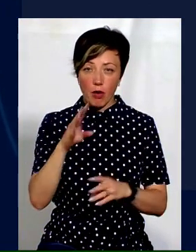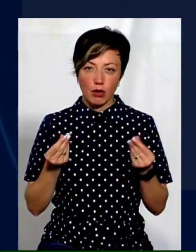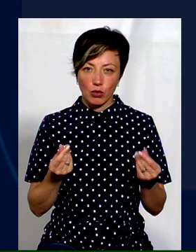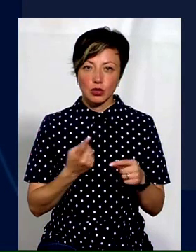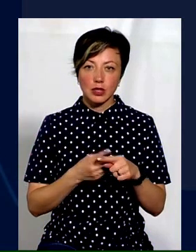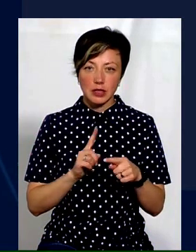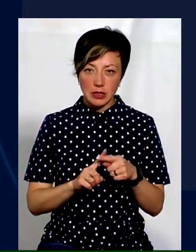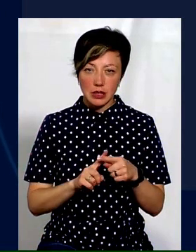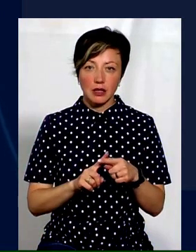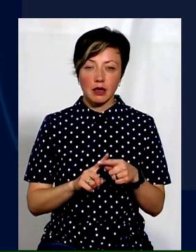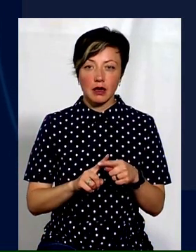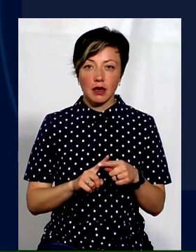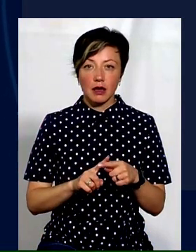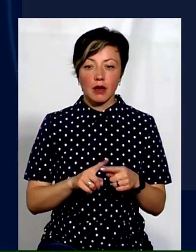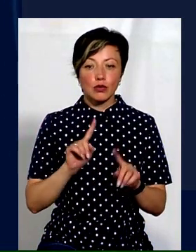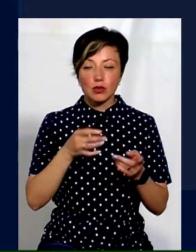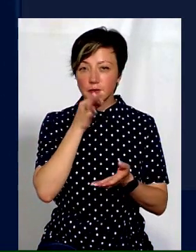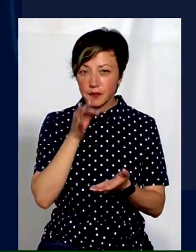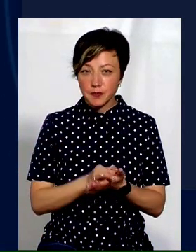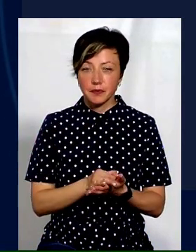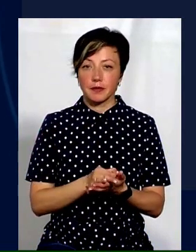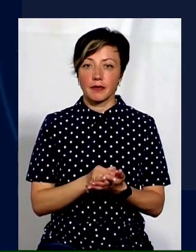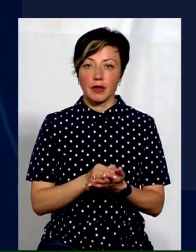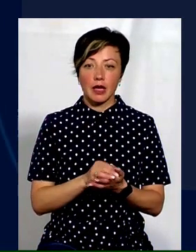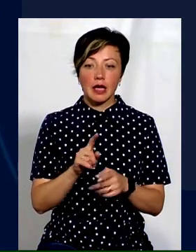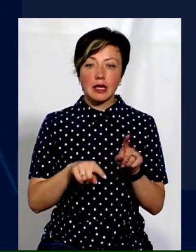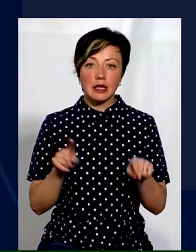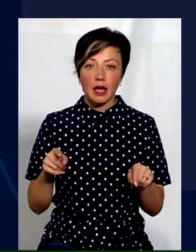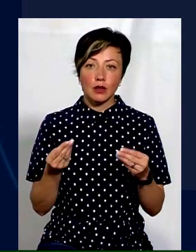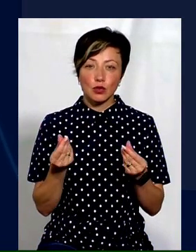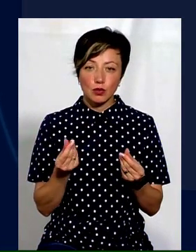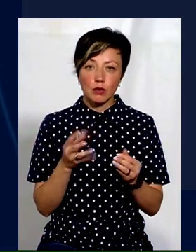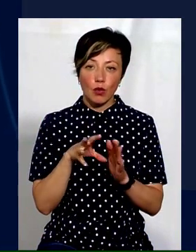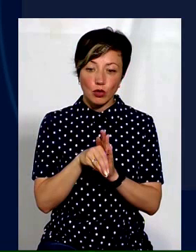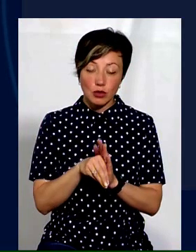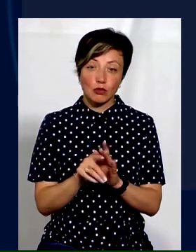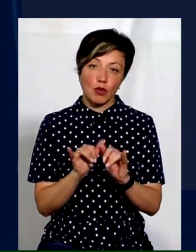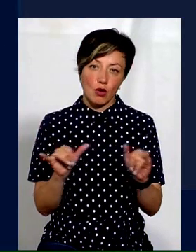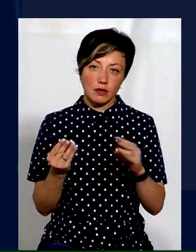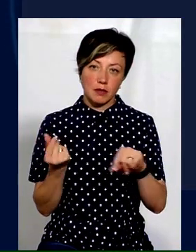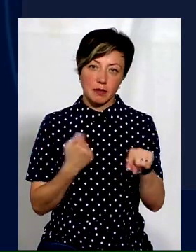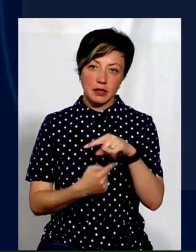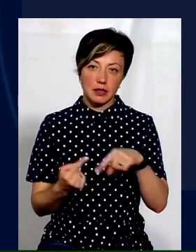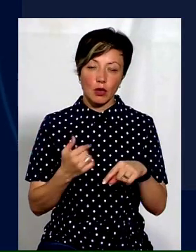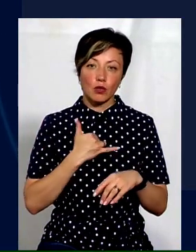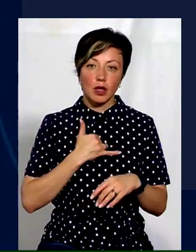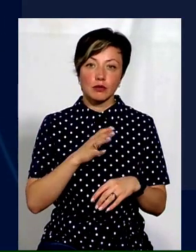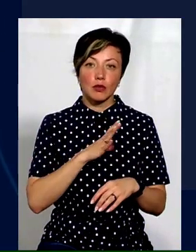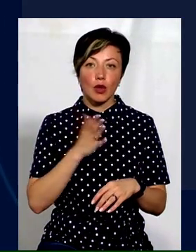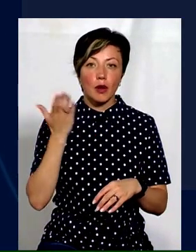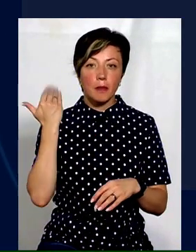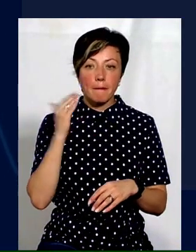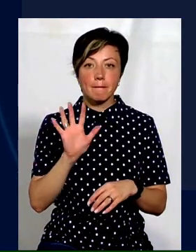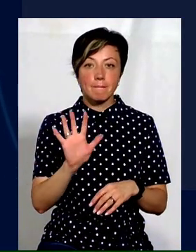ділянка вимагає відповідальності і деякі суми коштів вложити для розвитку бізнесу. У нас було тоді п